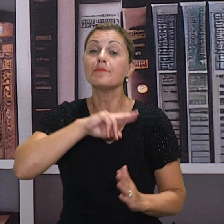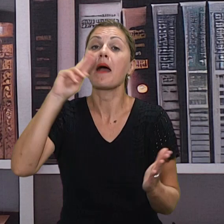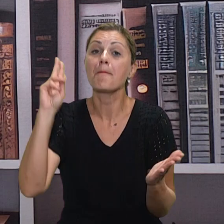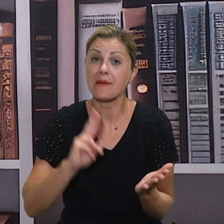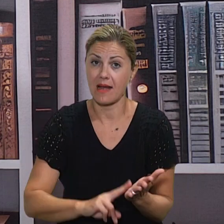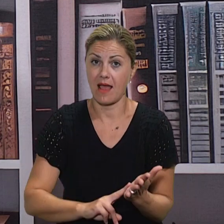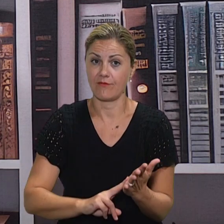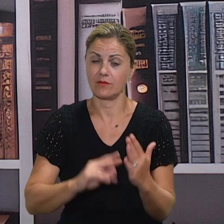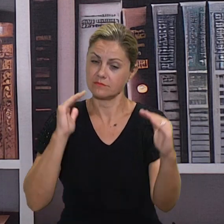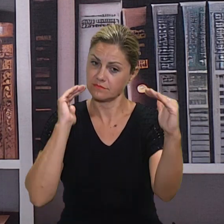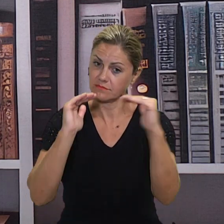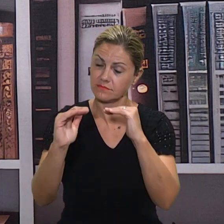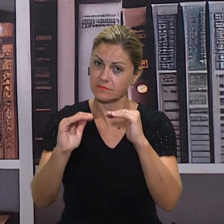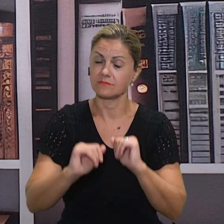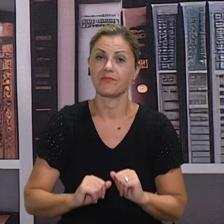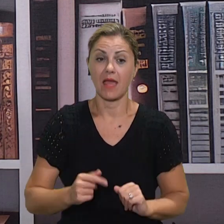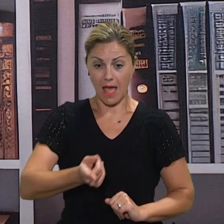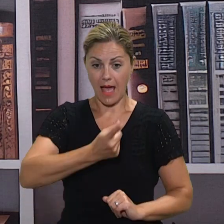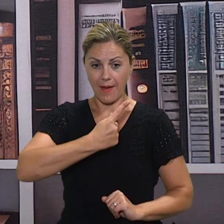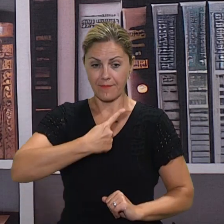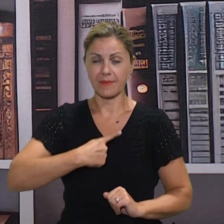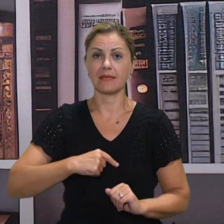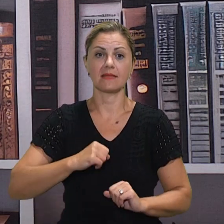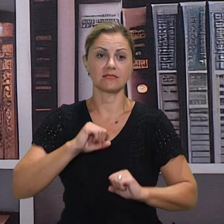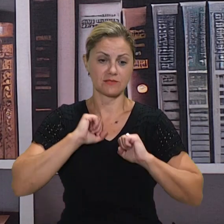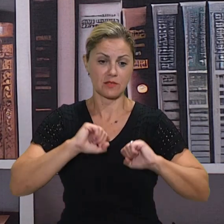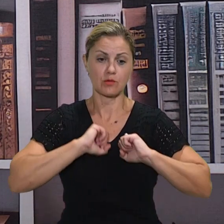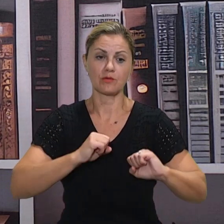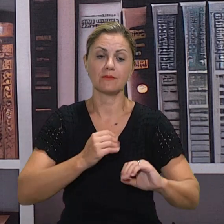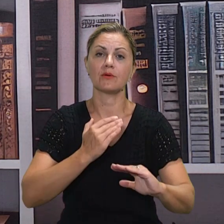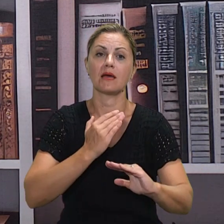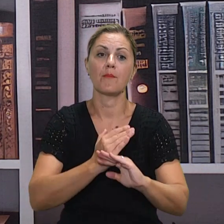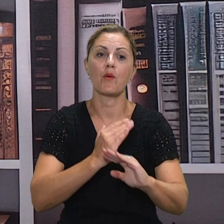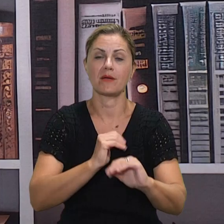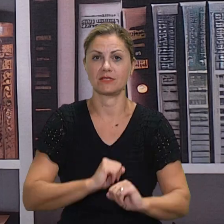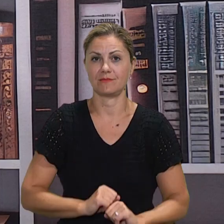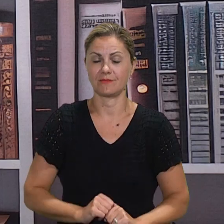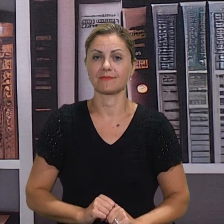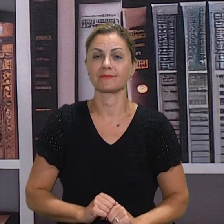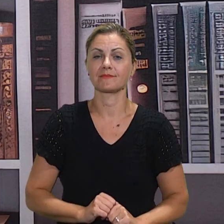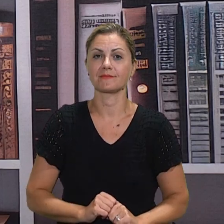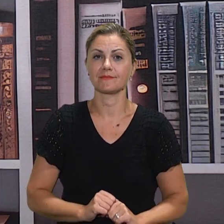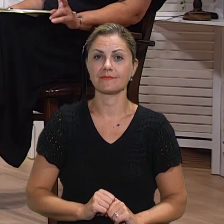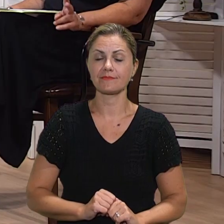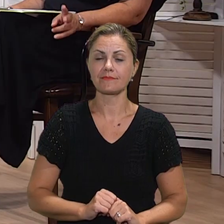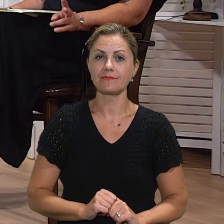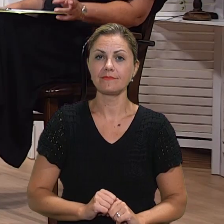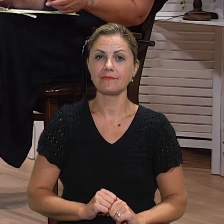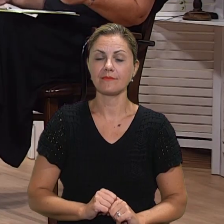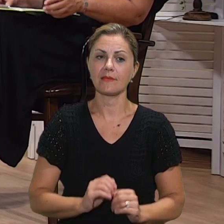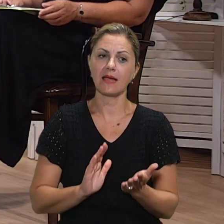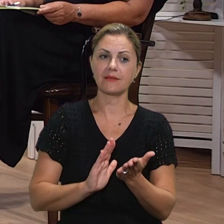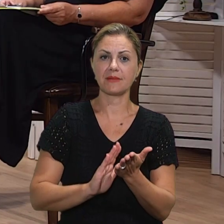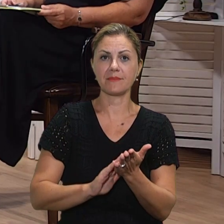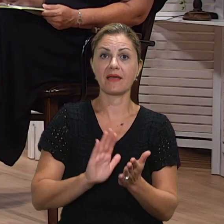samo da ih prihvatimo i da učinimo sve što je u našoj moći, da im pružimo odgoje obrazovanja kako zaslužuje. Je li vaša škola